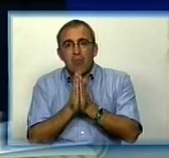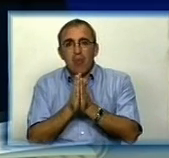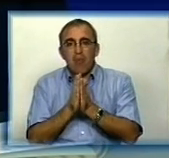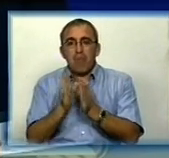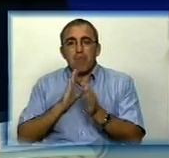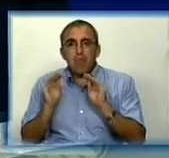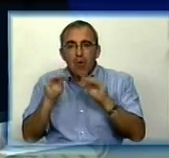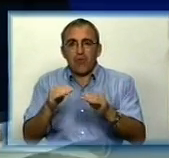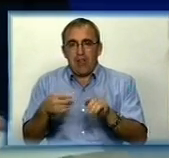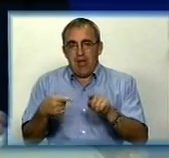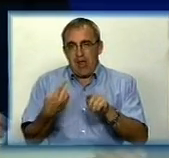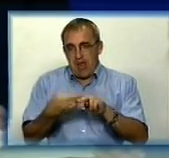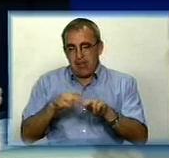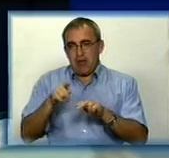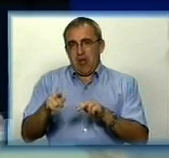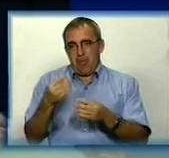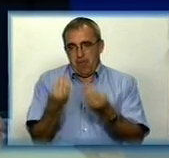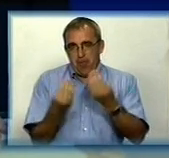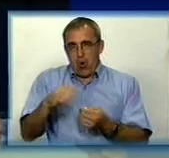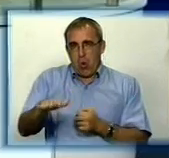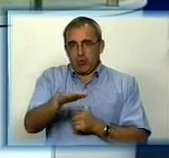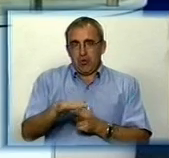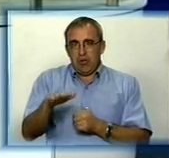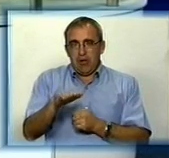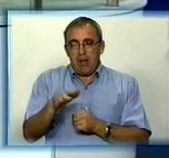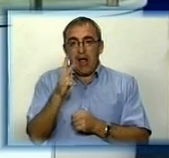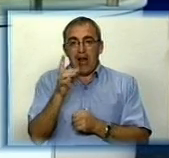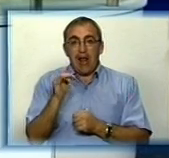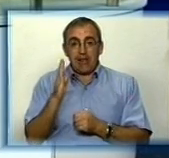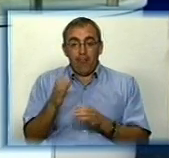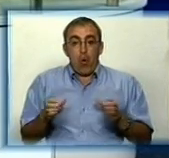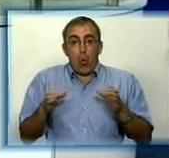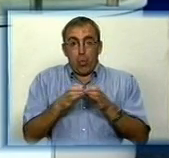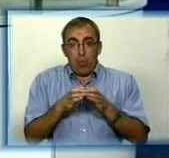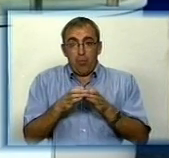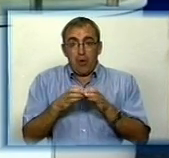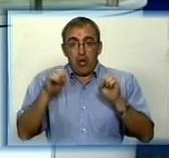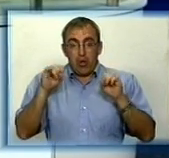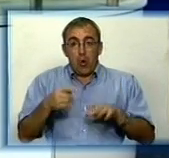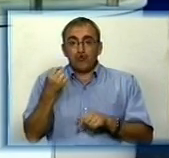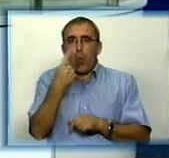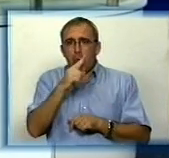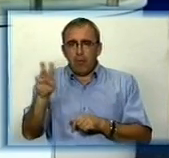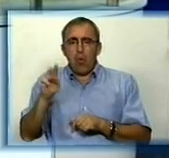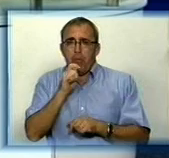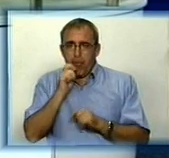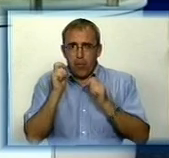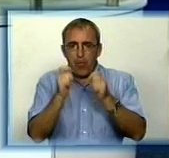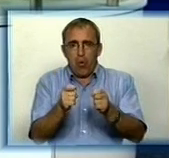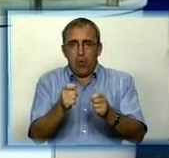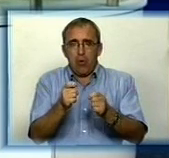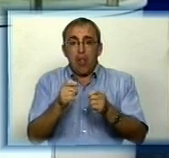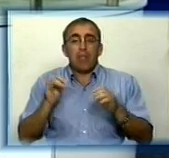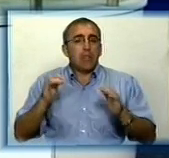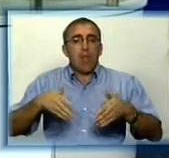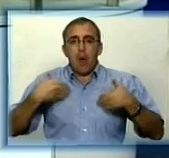такі площадки. І я думаю, що тот факт, що Креатив Груп приняло таке замечательне рішення, ще один мільйон подарува, то йдет тільки на